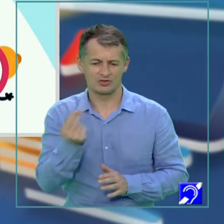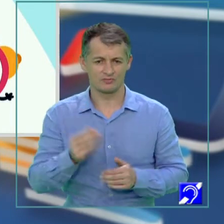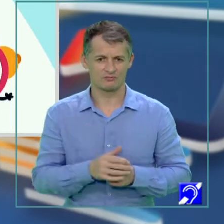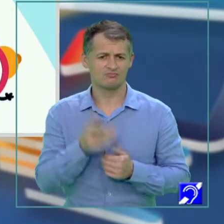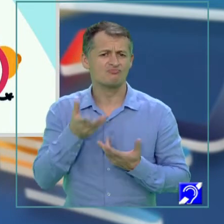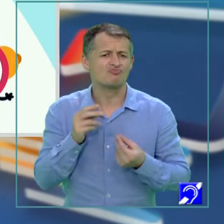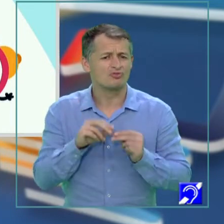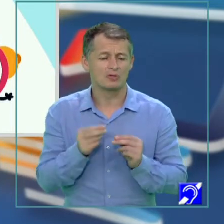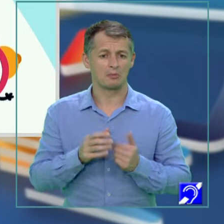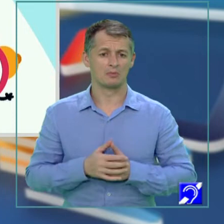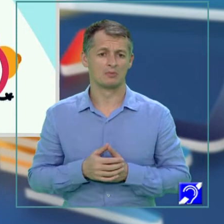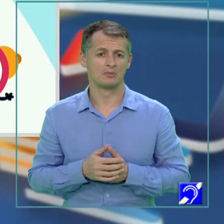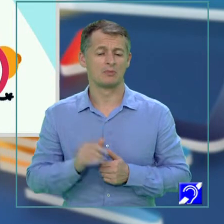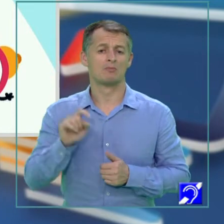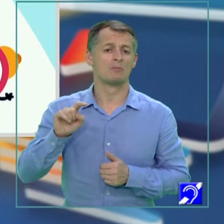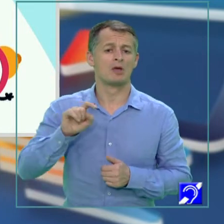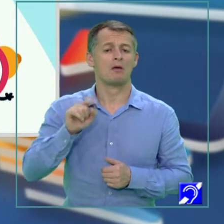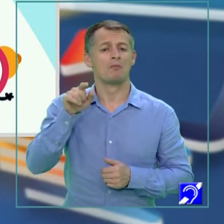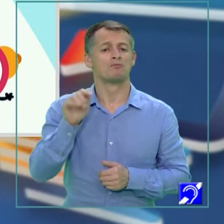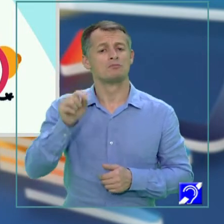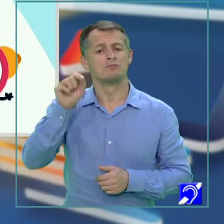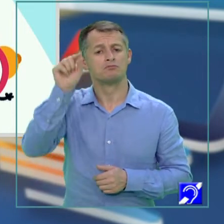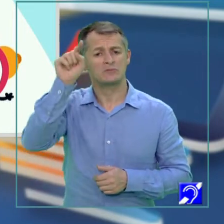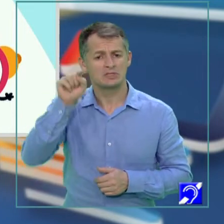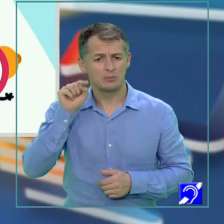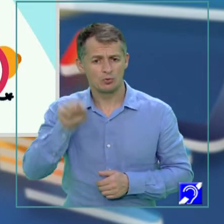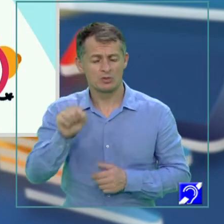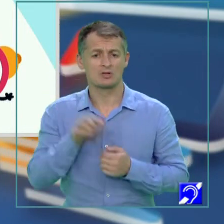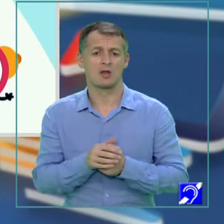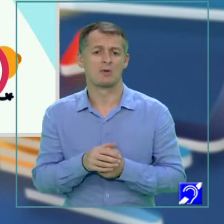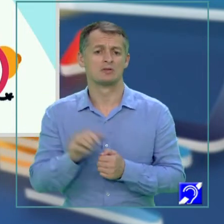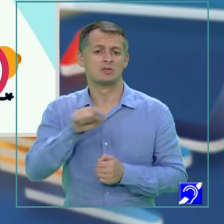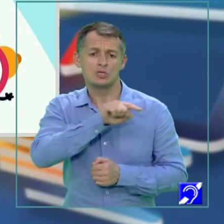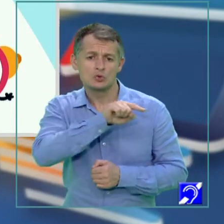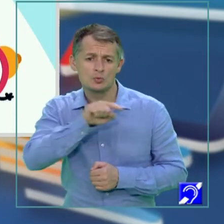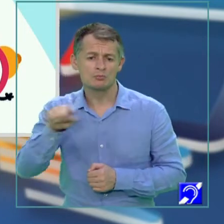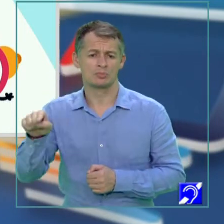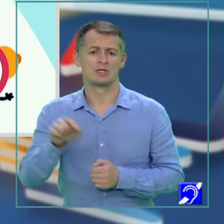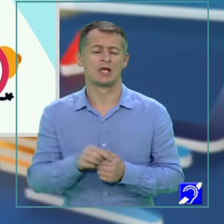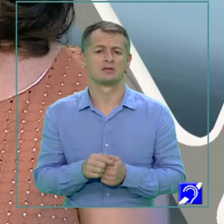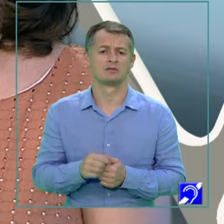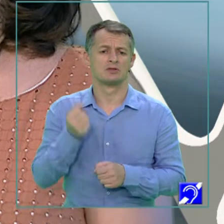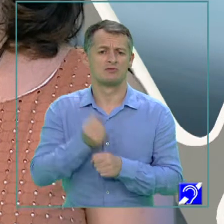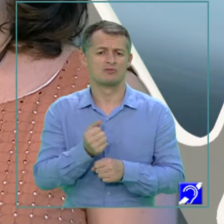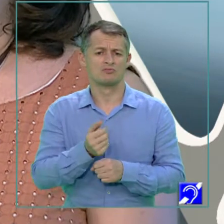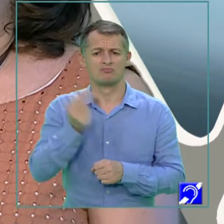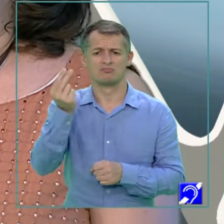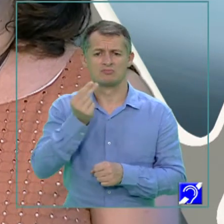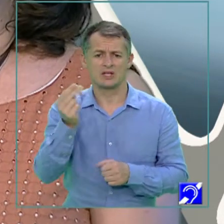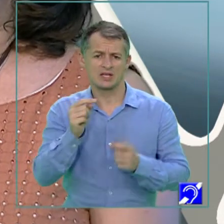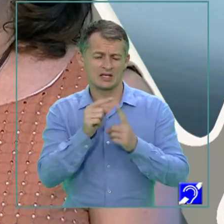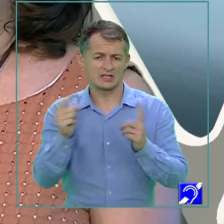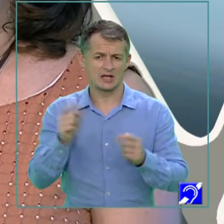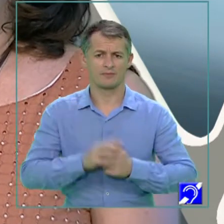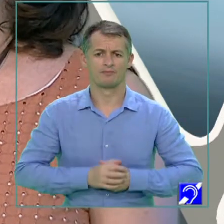folosești semnel de exclamație, să subliniezi, să faci chenare. Fiecare are modul său de a